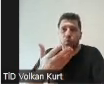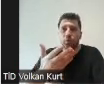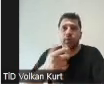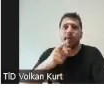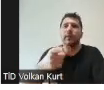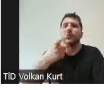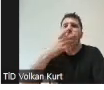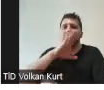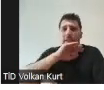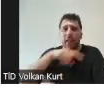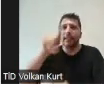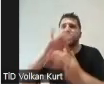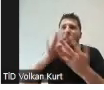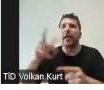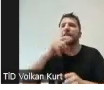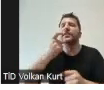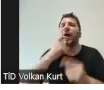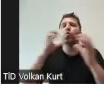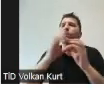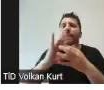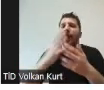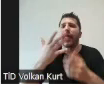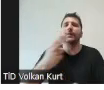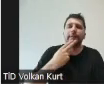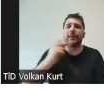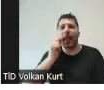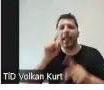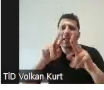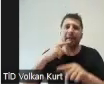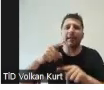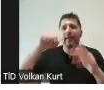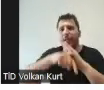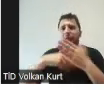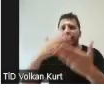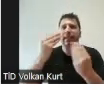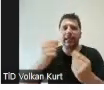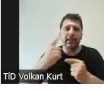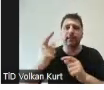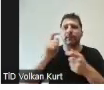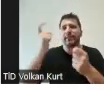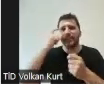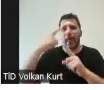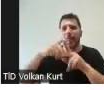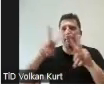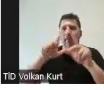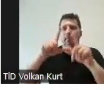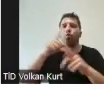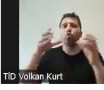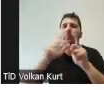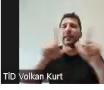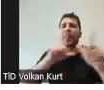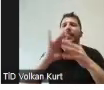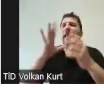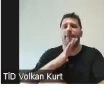Yaşları nedir? Hangi yaş grubu? Hangi cinsiyet gibi detayları da vermenizde iyi bir şekilde tanımlamanız lazım. Ve bu grubun ihtiyaçları neler?